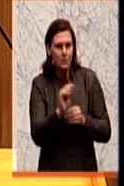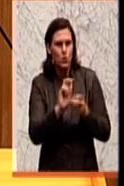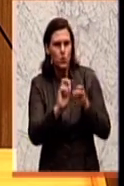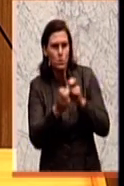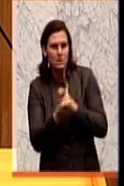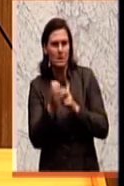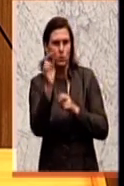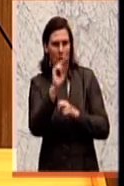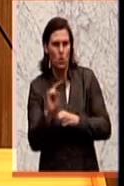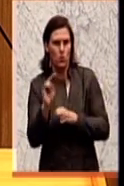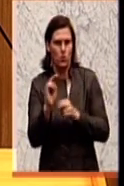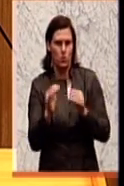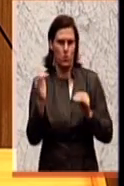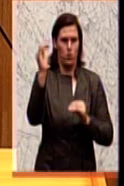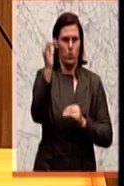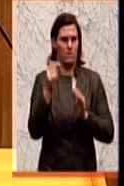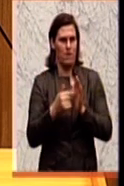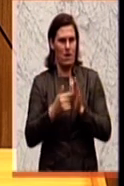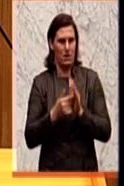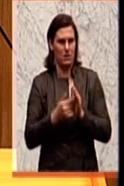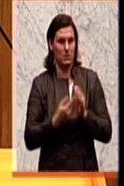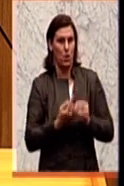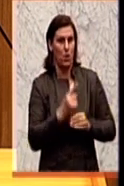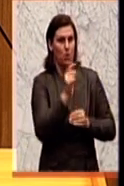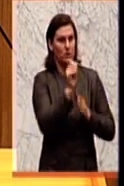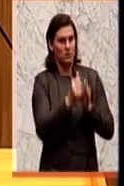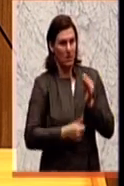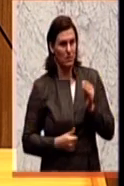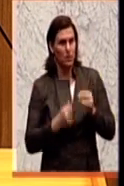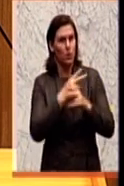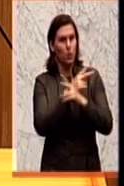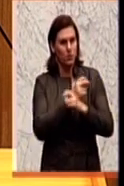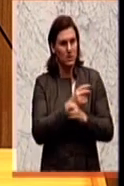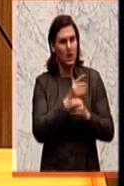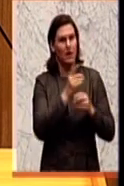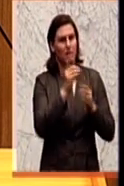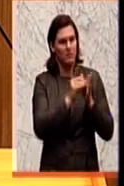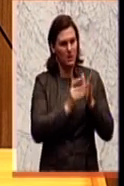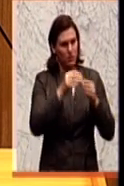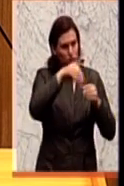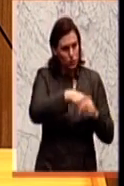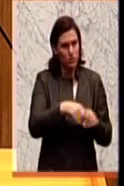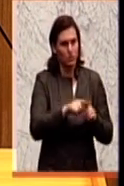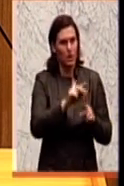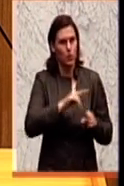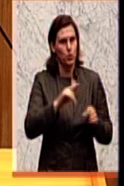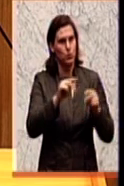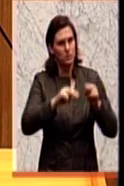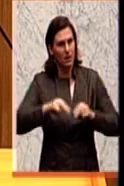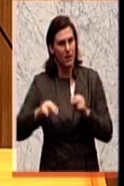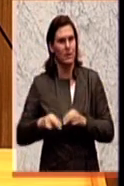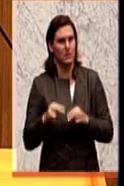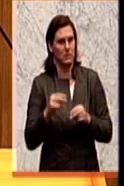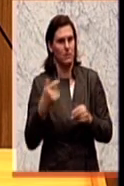und natürlich auch auf die hohen Standards des österreichischen Daten- und Grundrechtsschutzes Rücksicht genommen haben. Bei der gesetzlichen